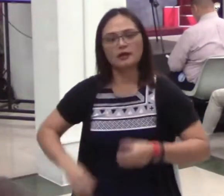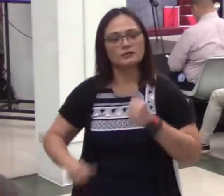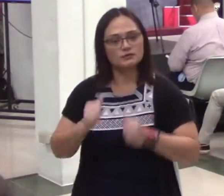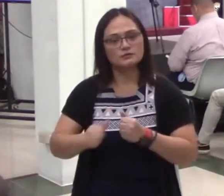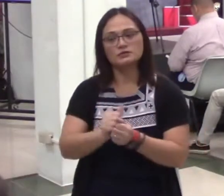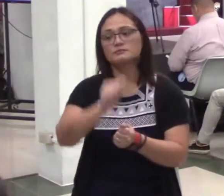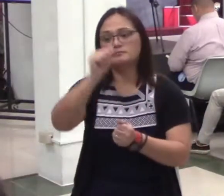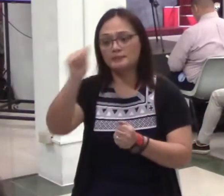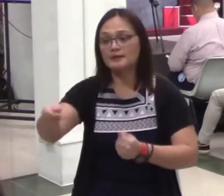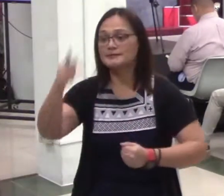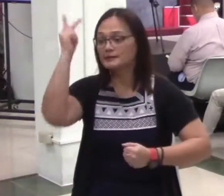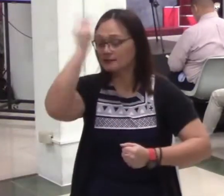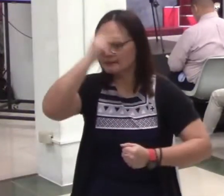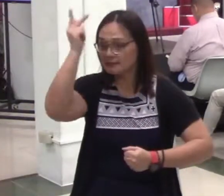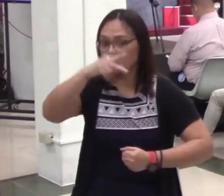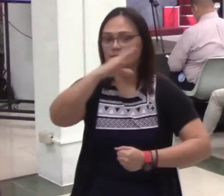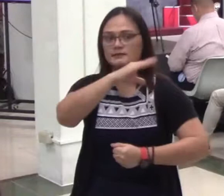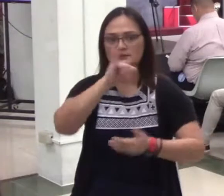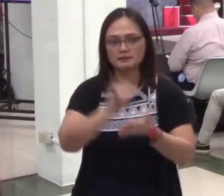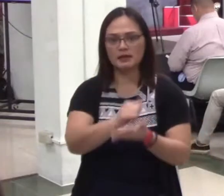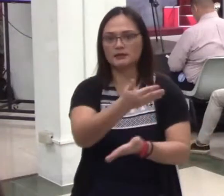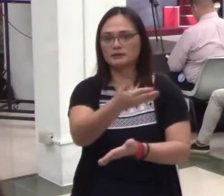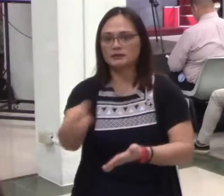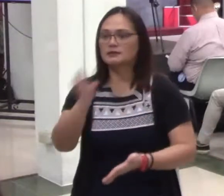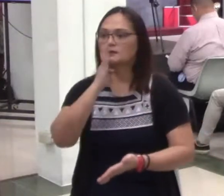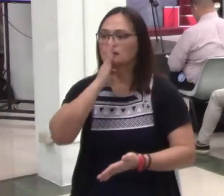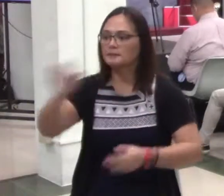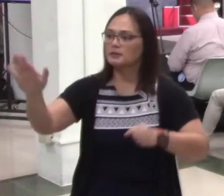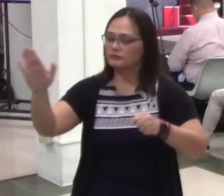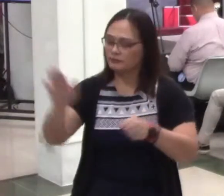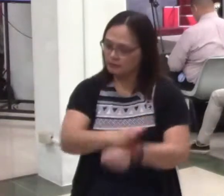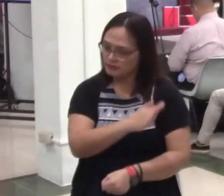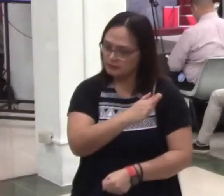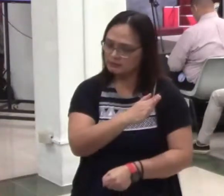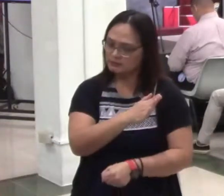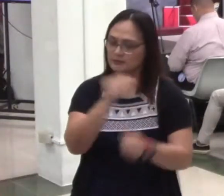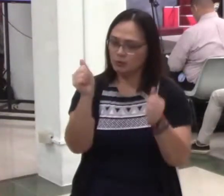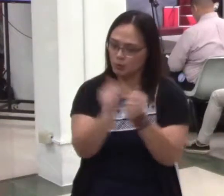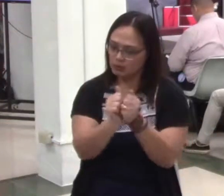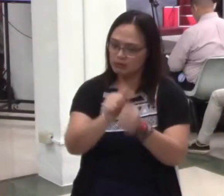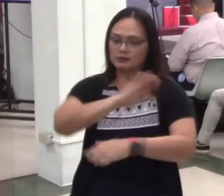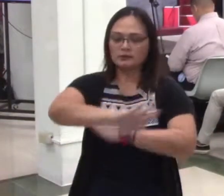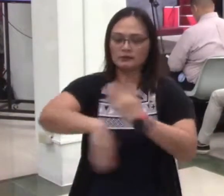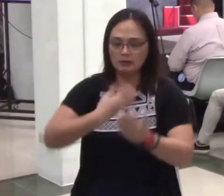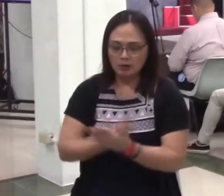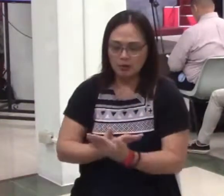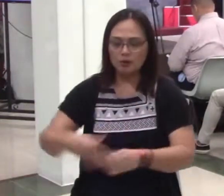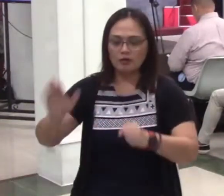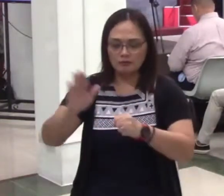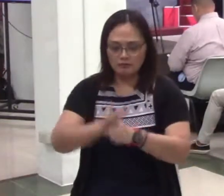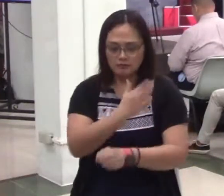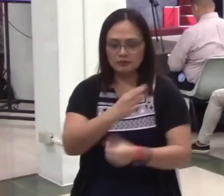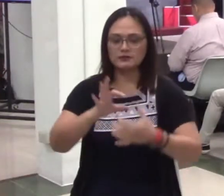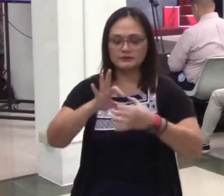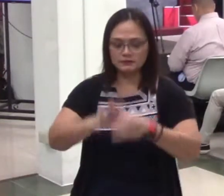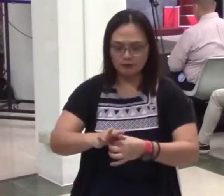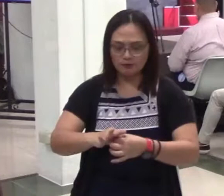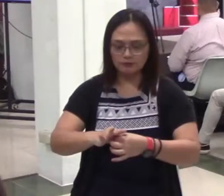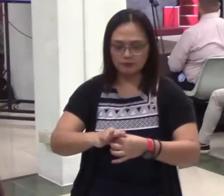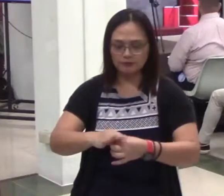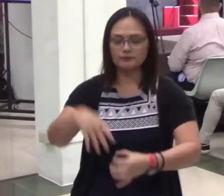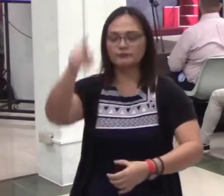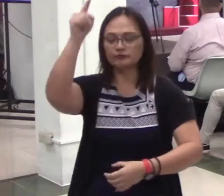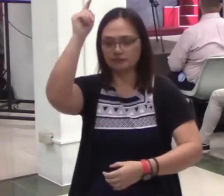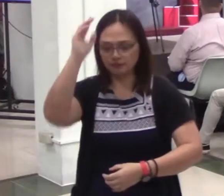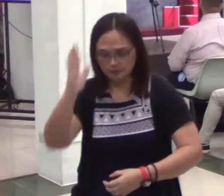knowledge that ye might be filled filled with all the fullness of God.